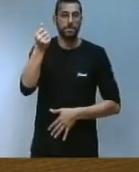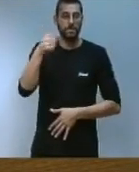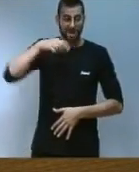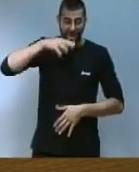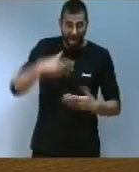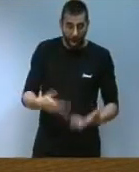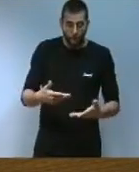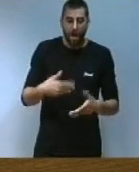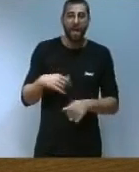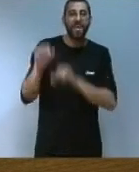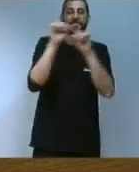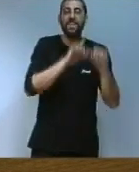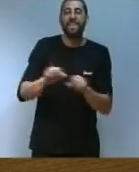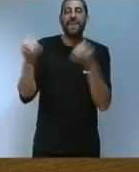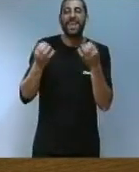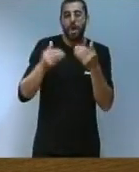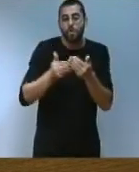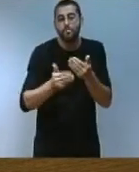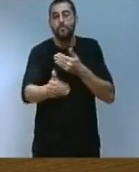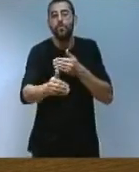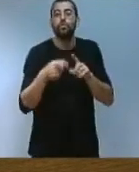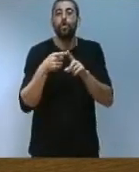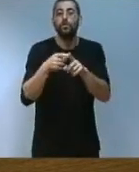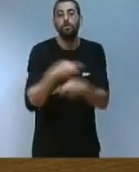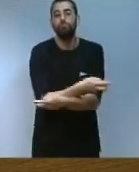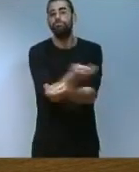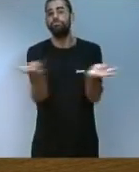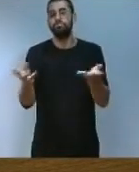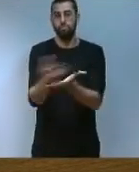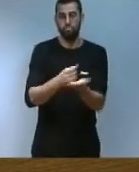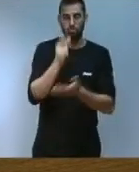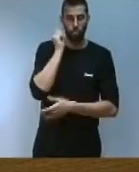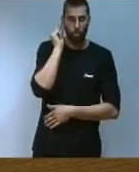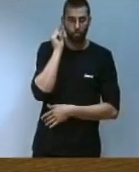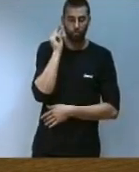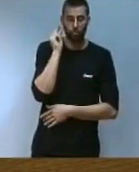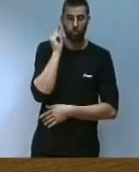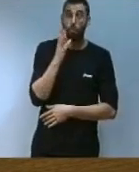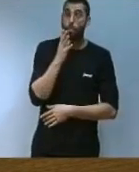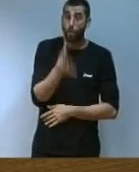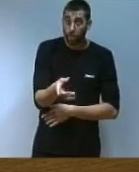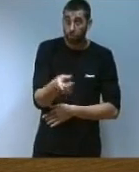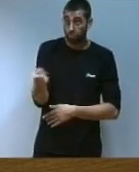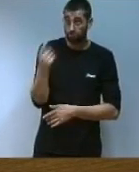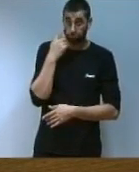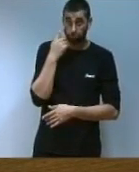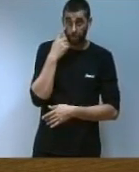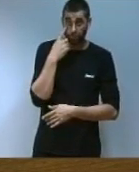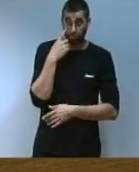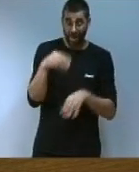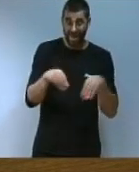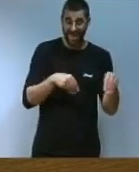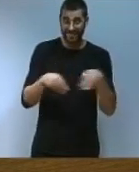un futur per a totes i tots per a això com hem pogut veure totes les nostres estratègies